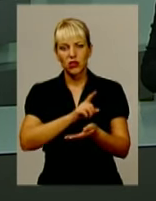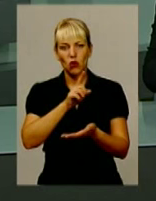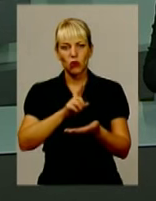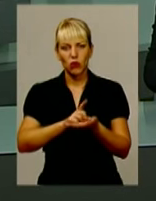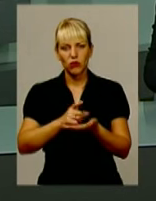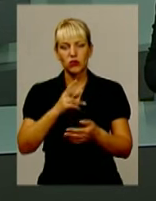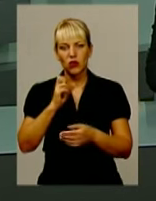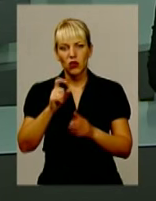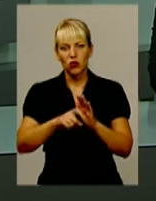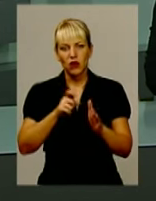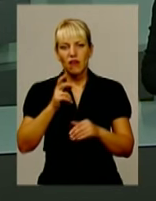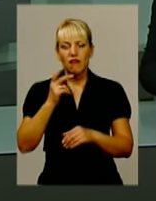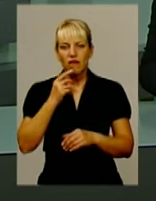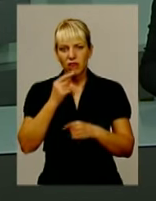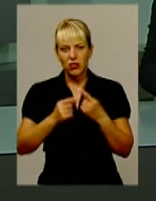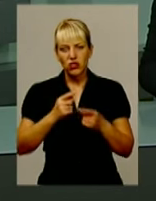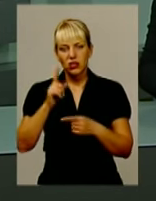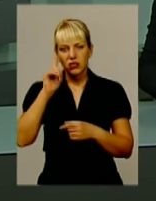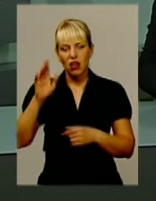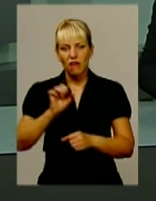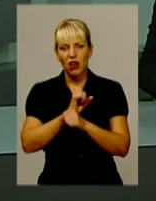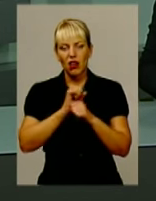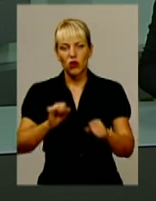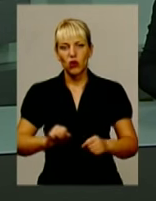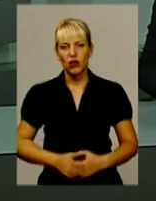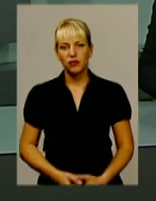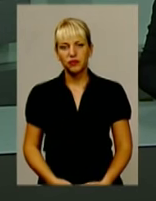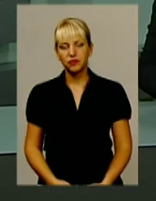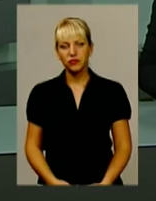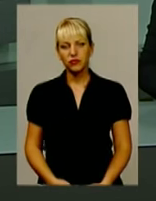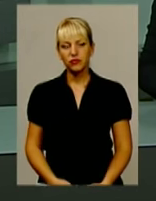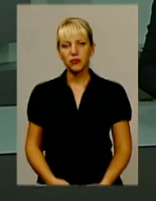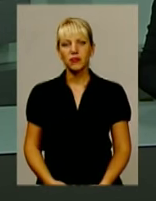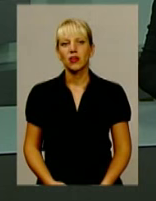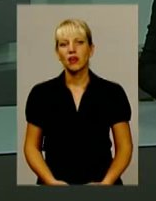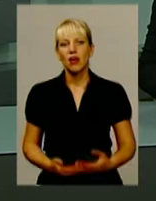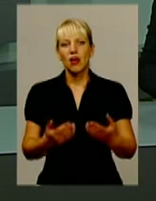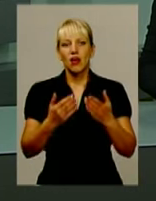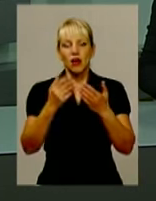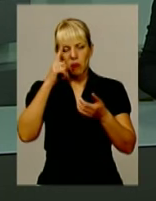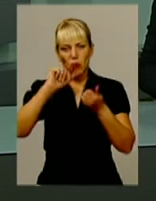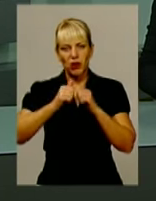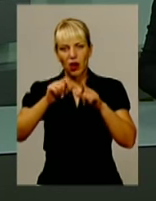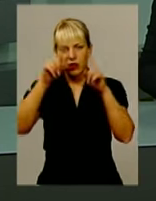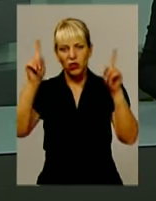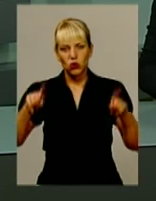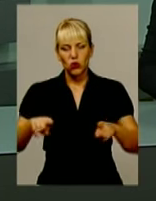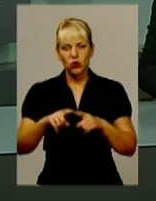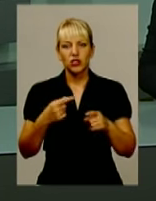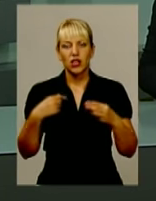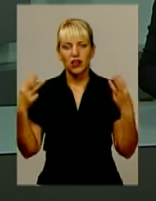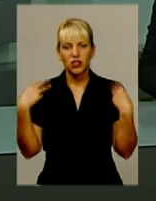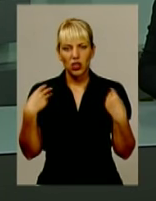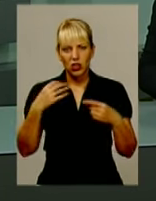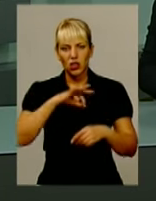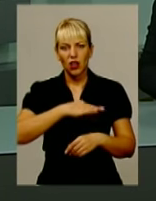Вічна слава героям! Меморіальна дошка з ім'ям начальника розвідки 28-ї окремої механізованої бригади